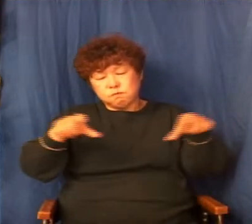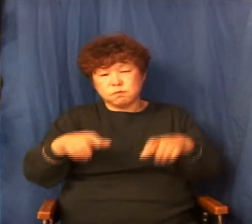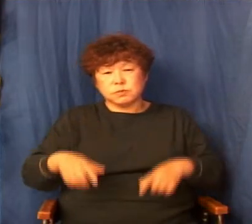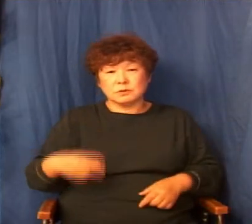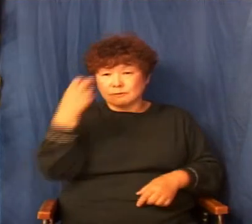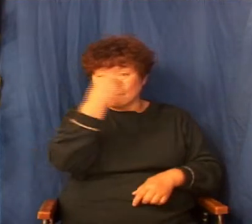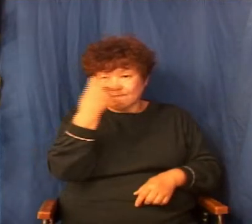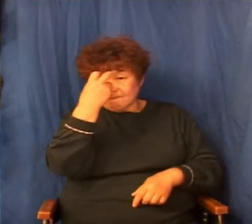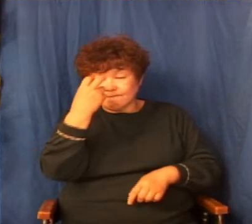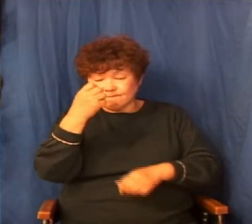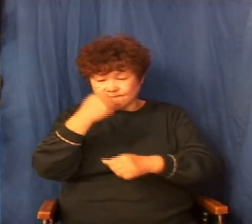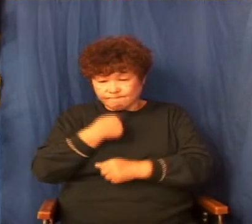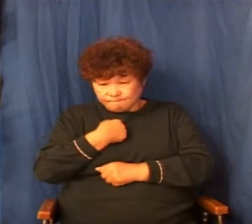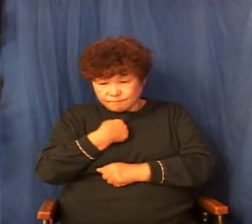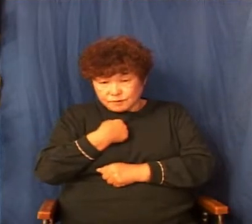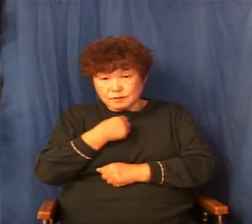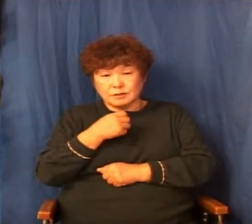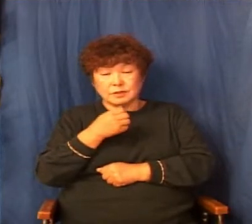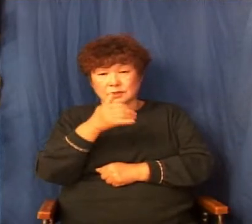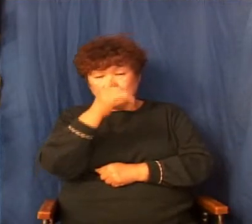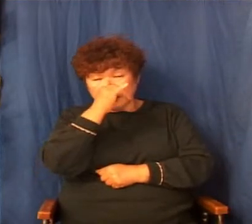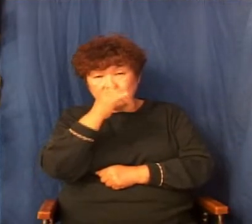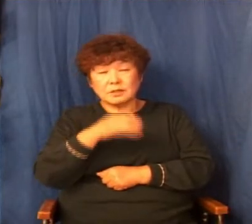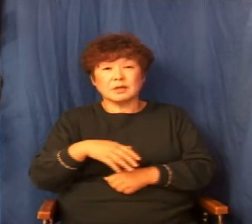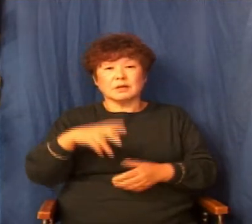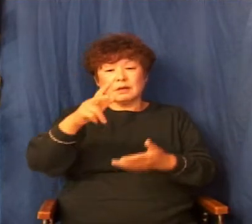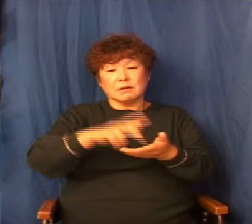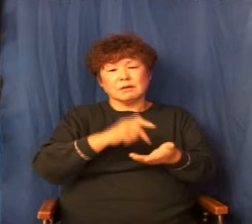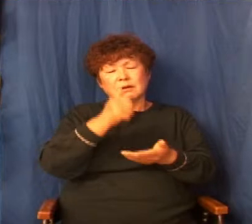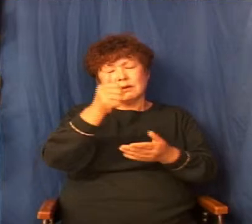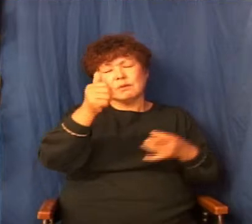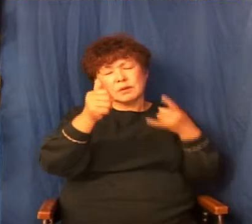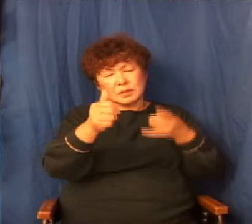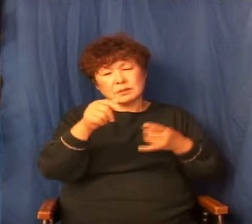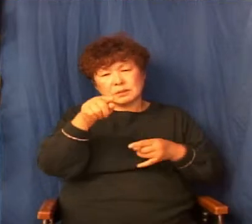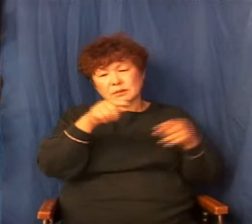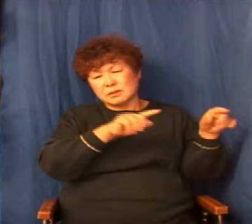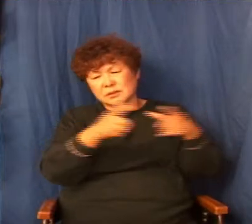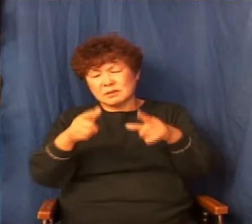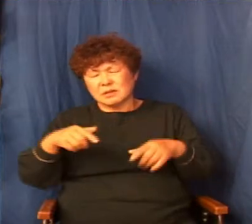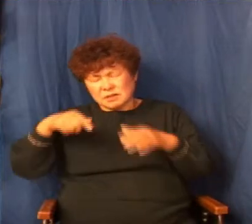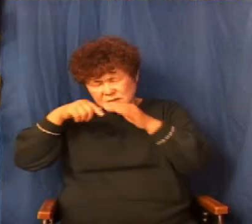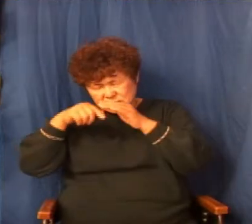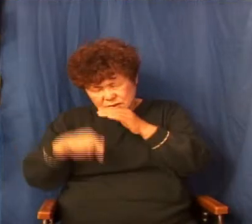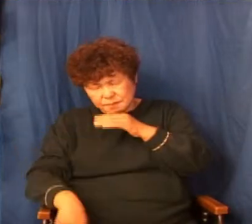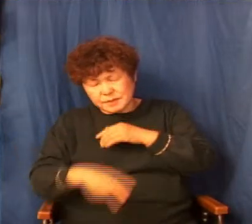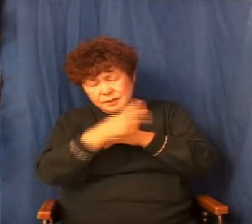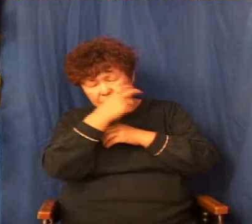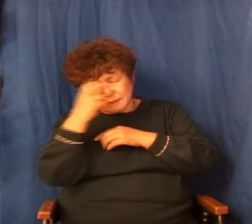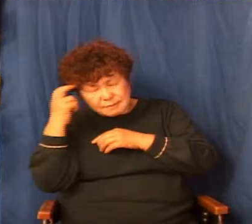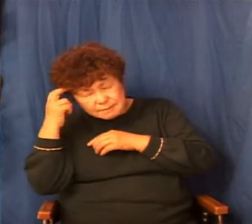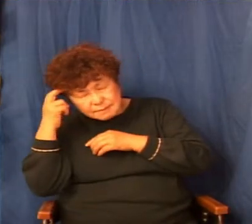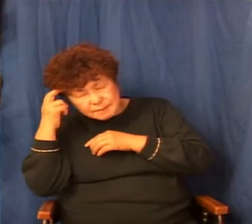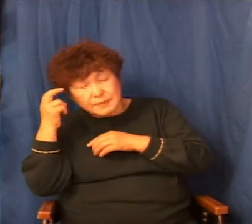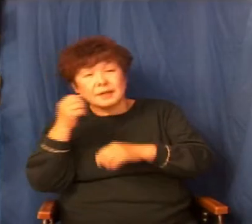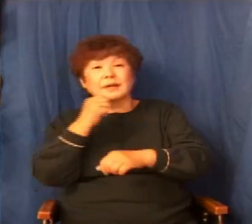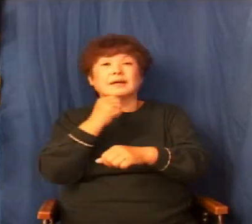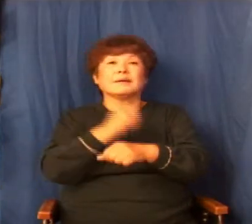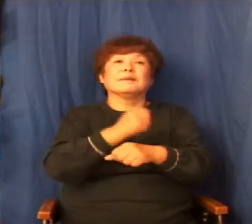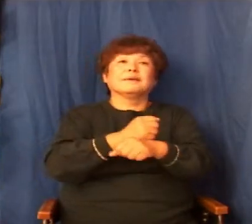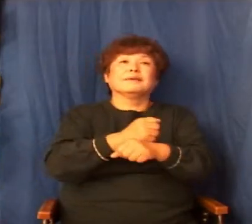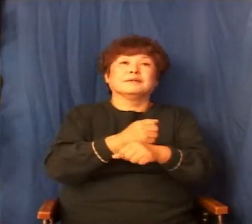아닙니까? 그런데 오늘 본문에 보니까 여호와께서 그들을 깊이 잠들게 하셨대요. 그러니까 다 고라떨어진 겁니다. 너무